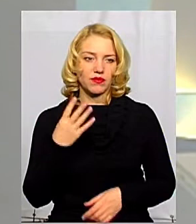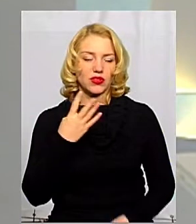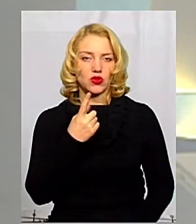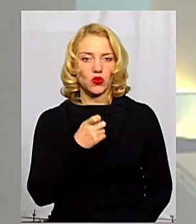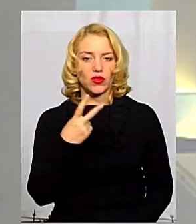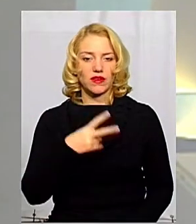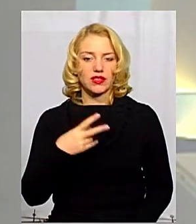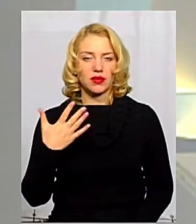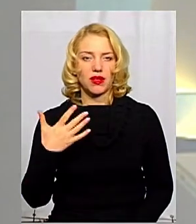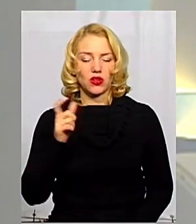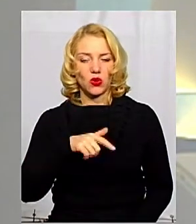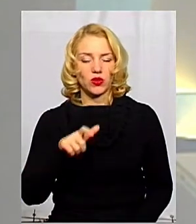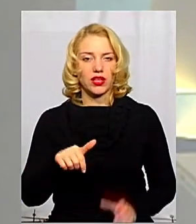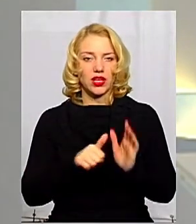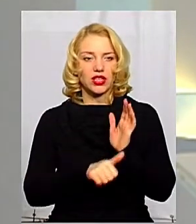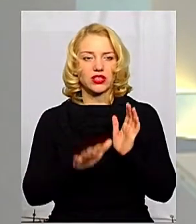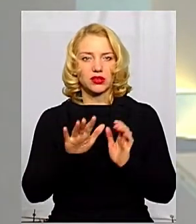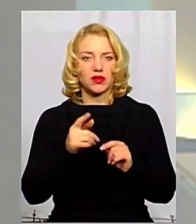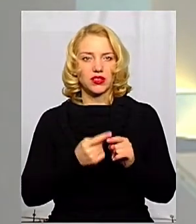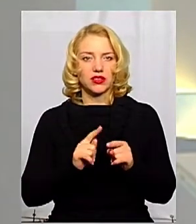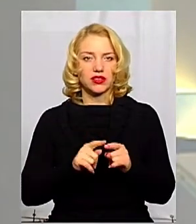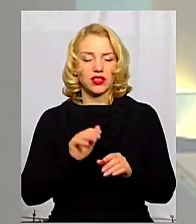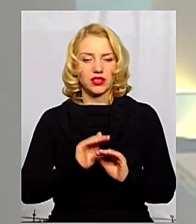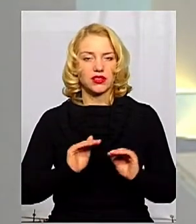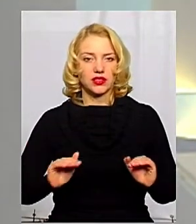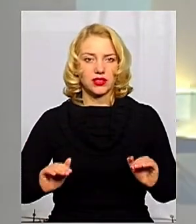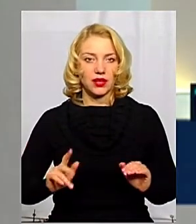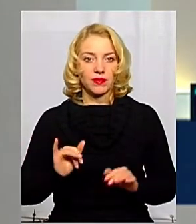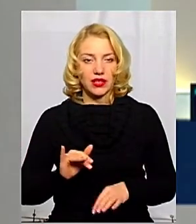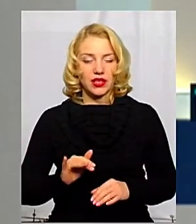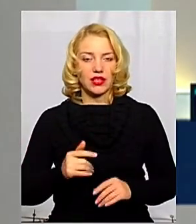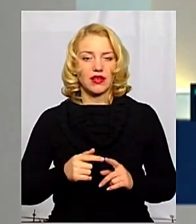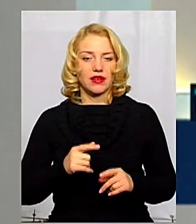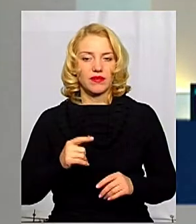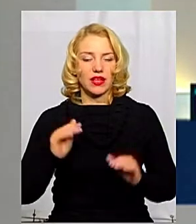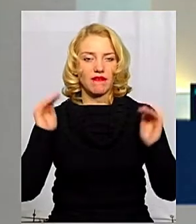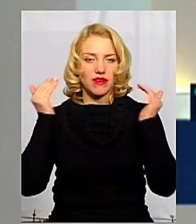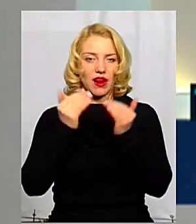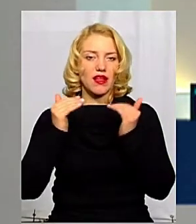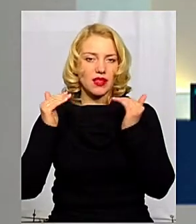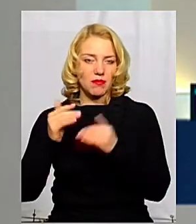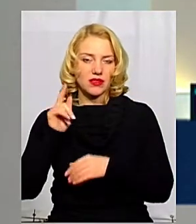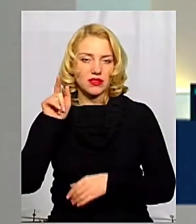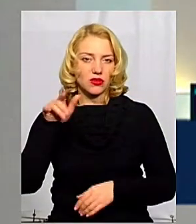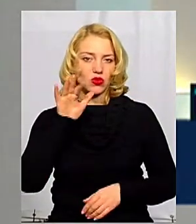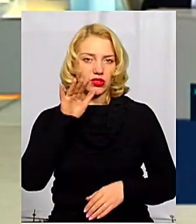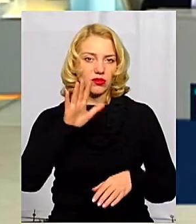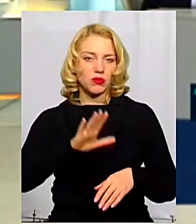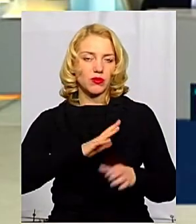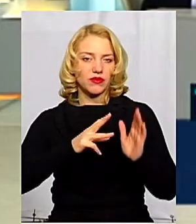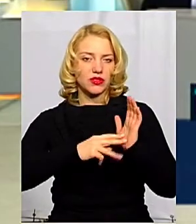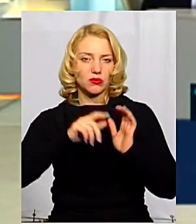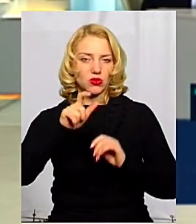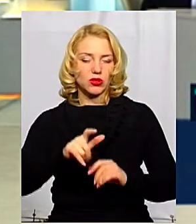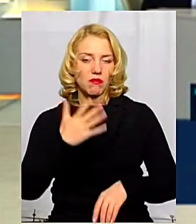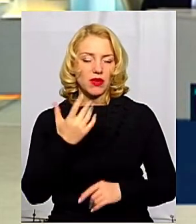125 людей, 65, з яких діти. І в реанімації на той час перебувало 8 осіб, 5,